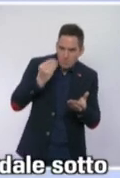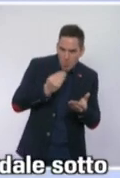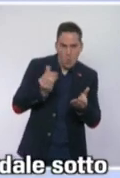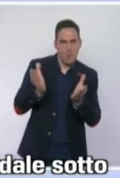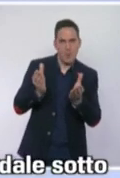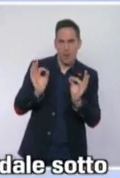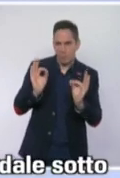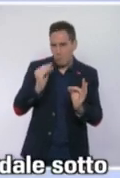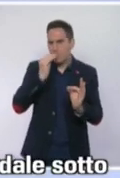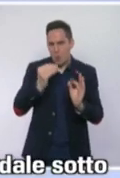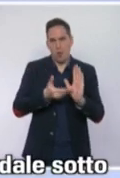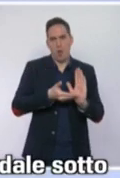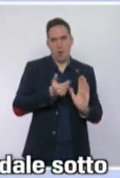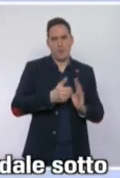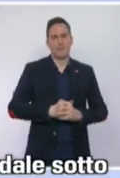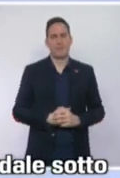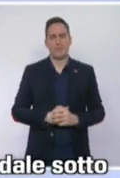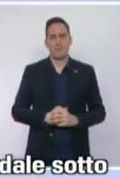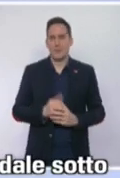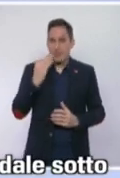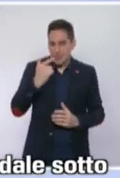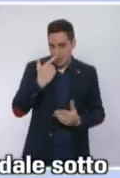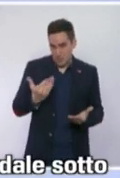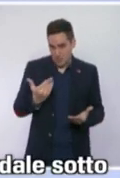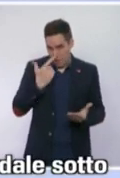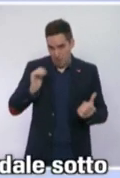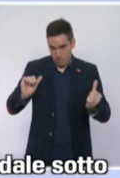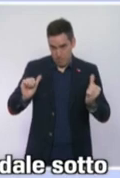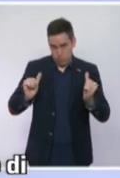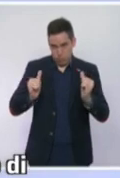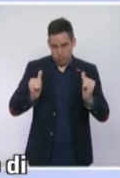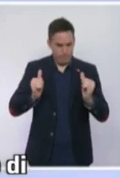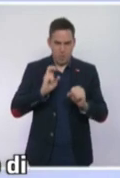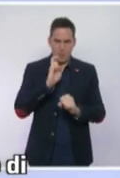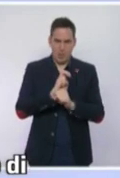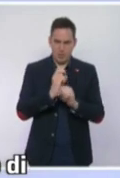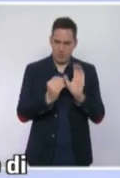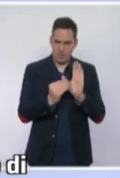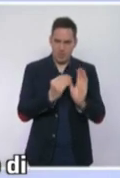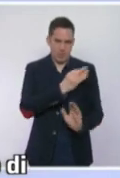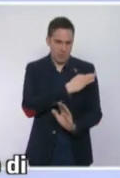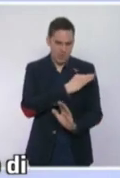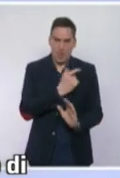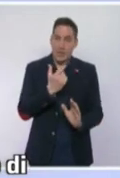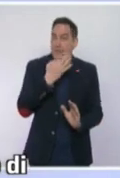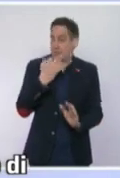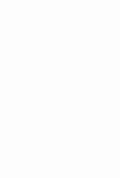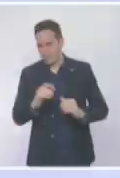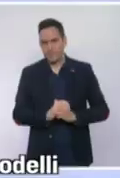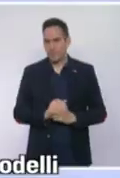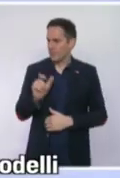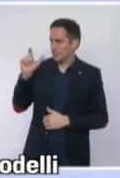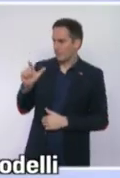'est-à-dire qu'il n'y aura plus un hôpital sous très forte tension du fait du Covid. On constate qu'il y a un début d'amélioration à l'hôpital.